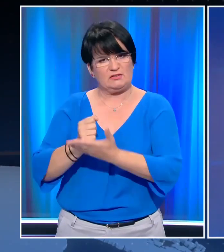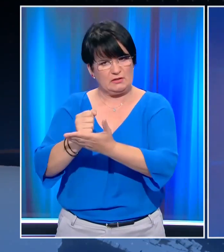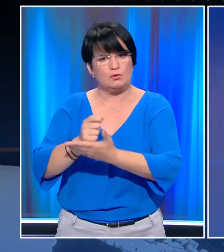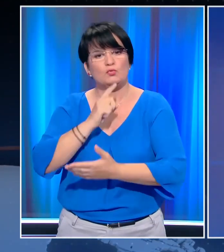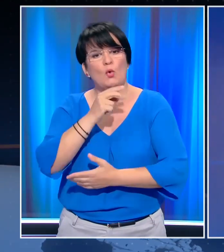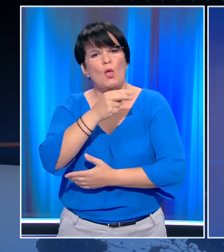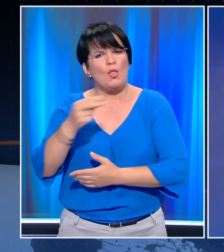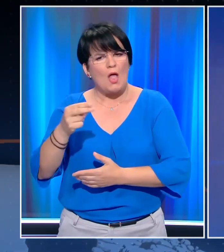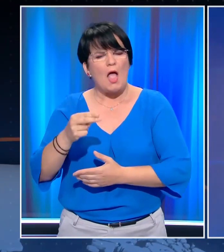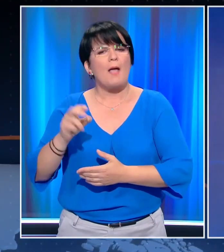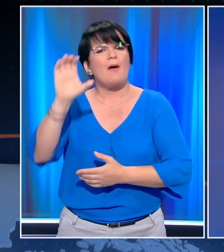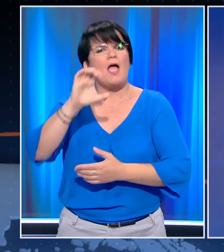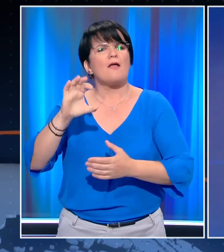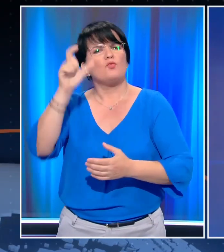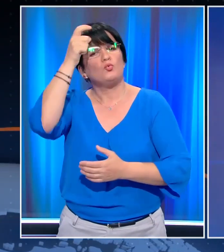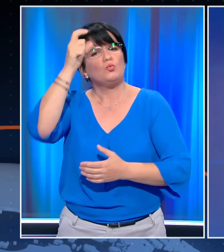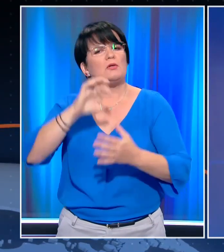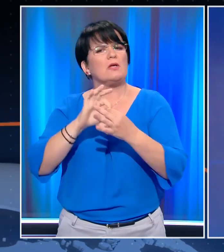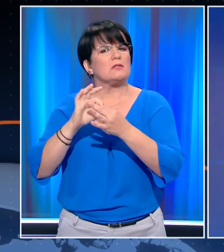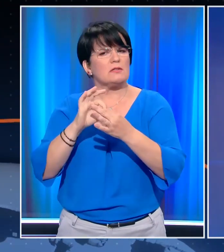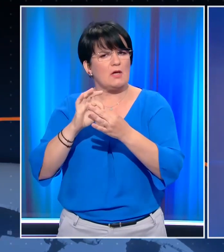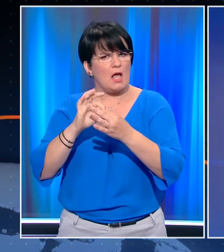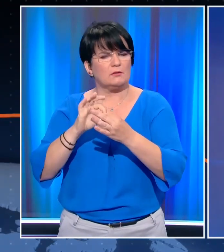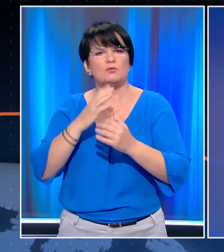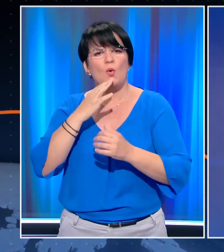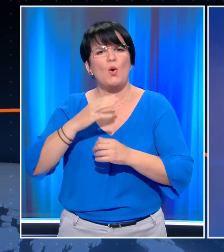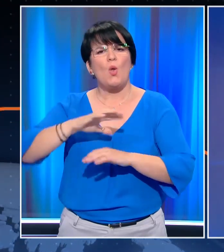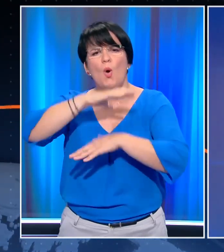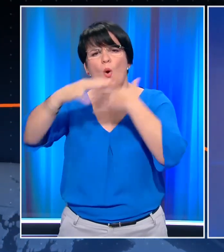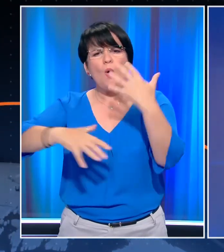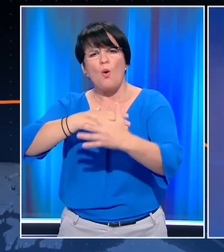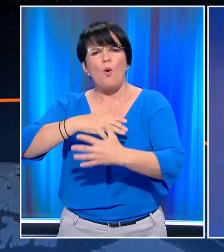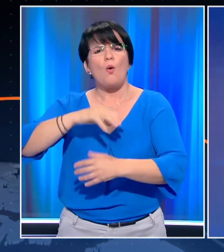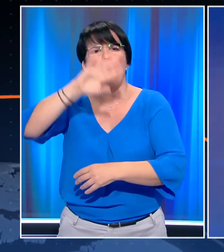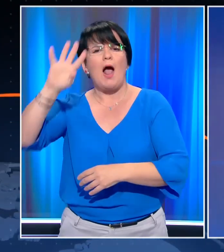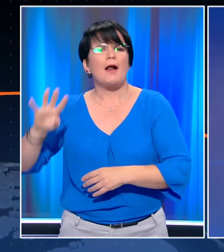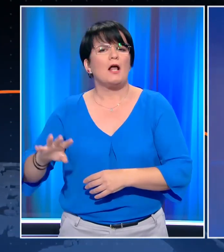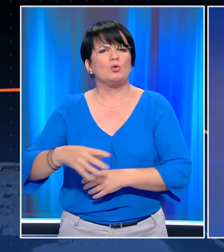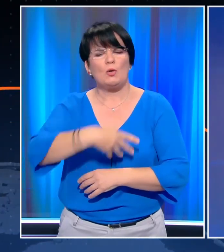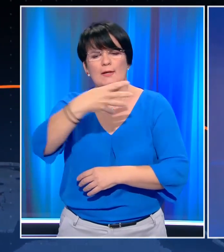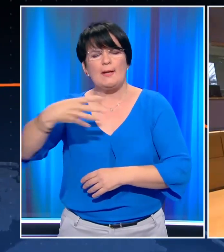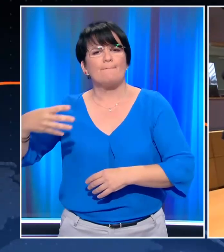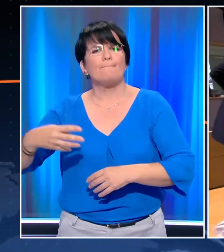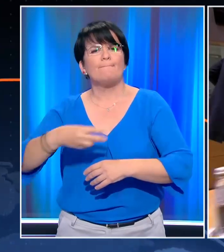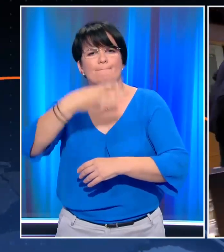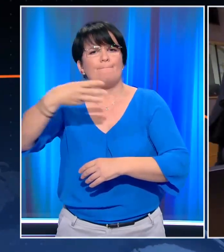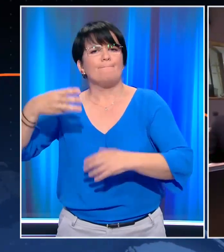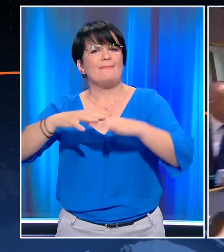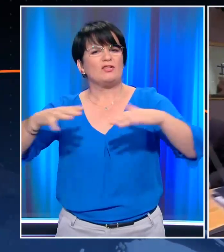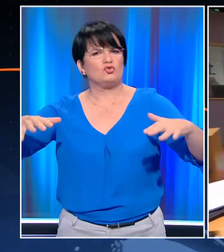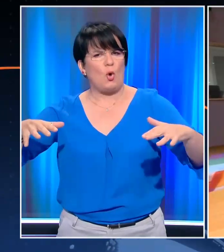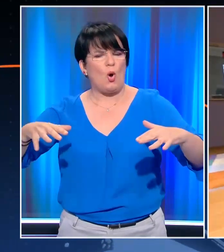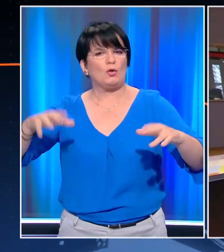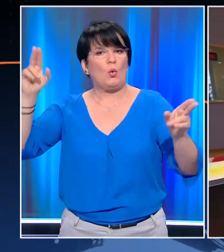για την ανάπτυξη των ευρωτουρκικών σχέσεων η διατήρηση της αποκλειμάκωσης της έντασης στην Ανατολική Μεσόγειο. Την τακτική του